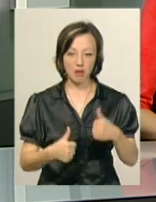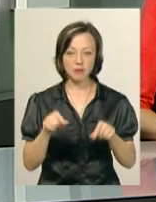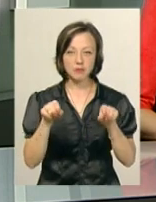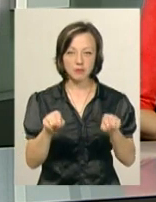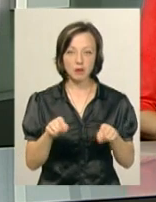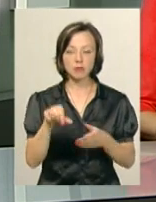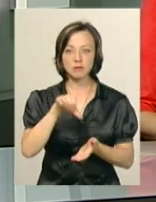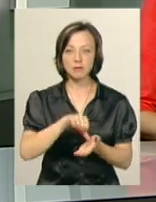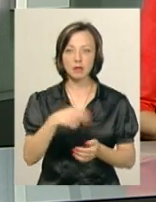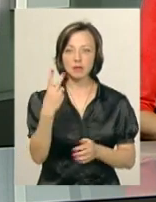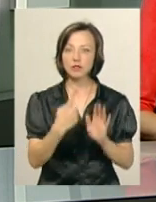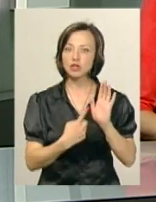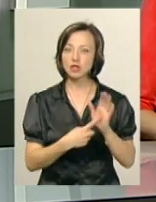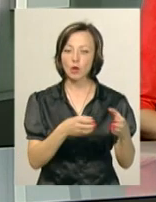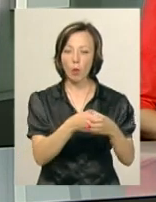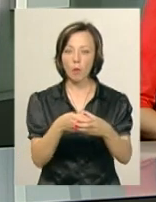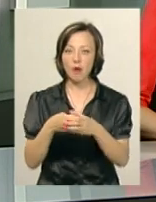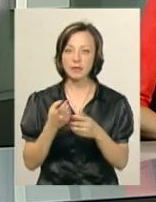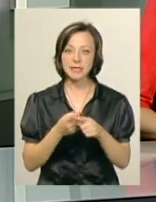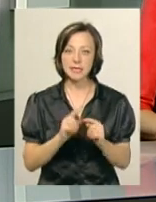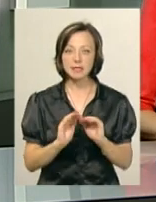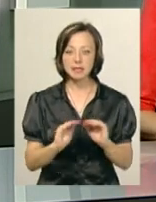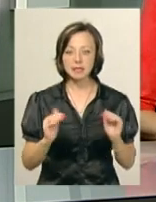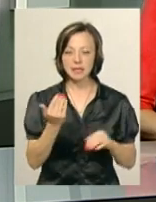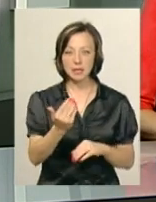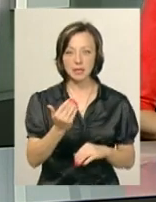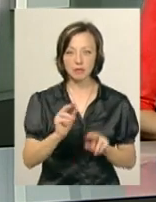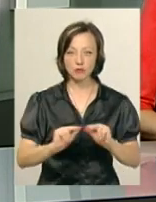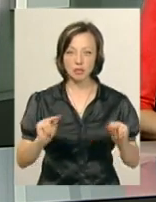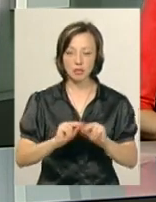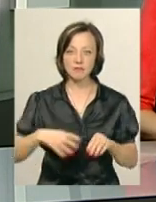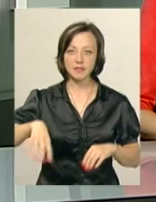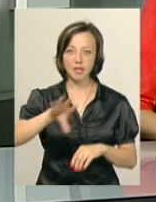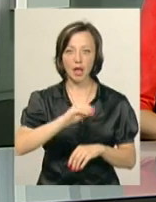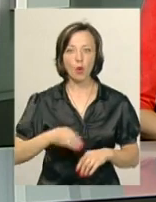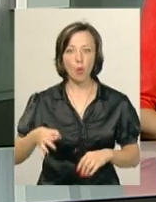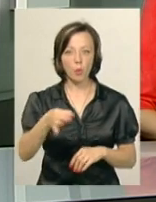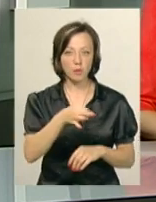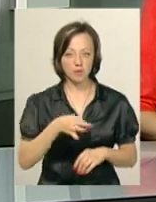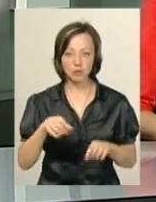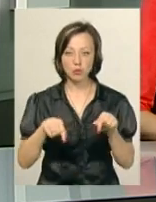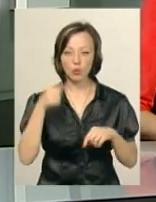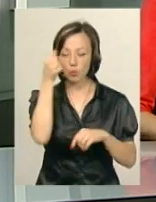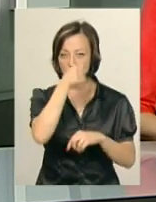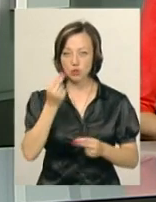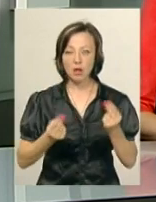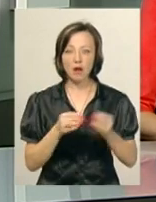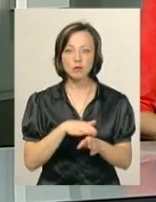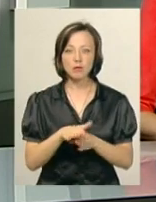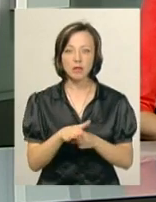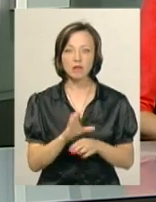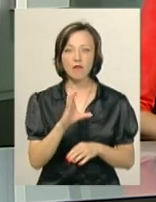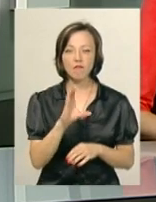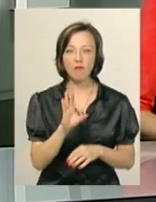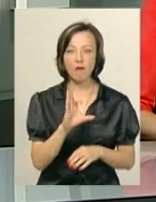нагадаю, беруть участь 26 команд. Це школярі та їхні наставники з усієї області. Цьогоріч гра відбувається у